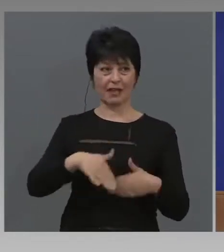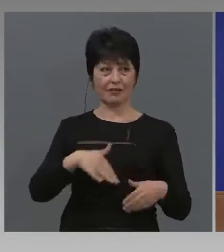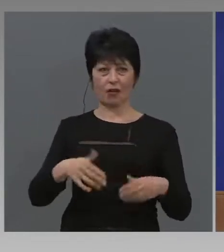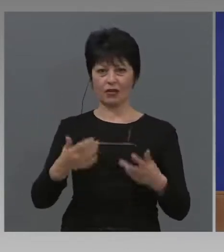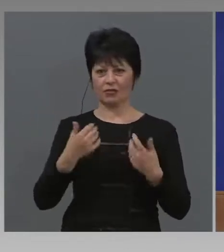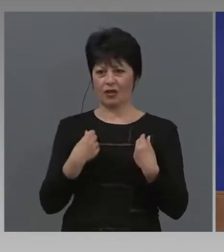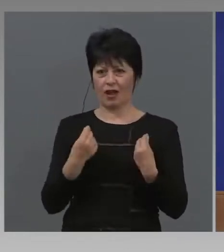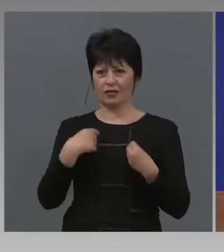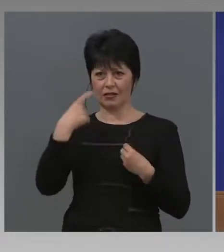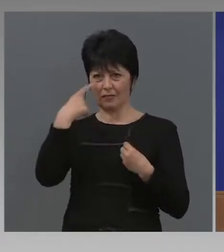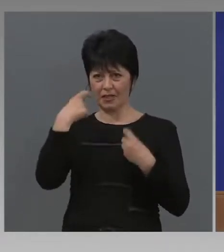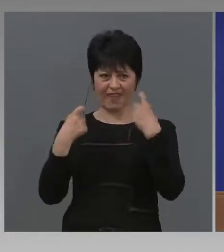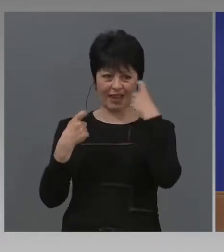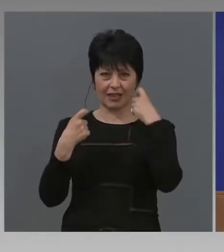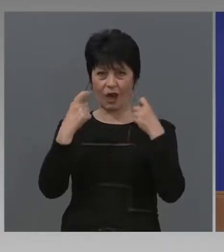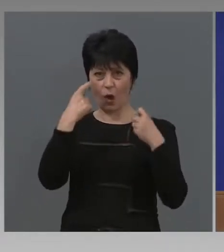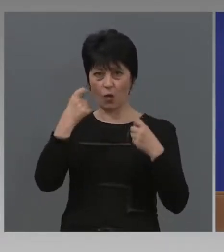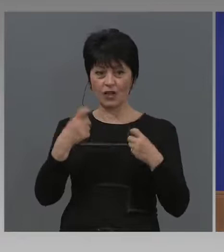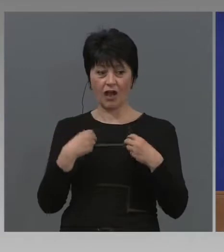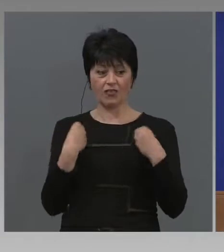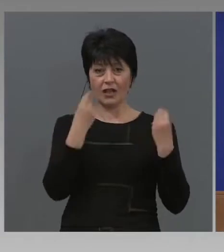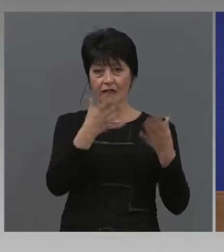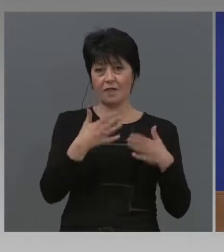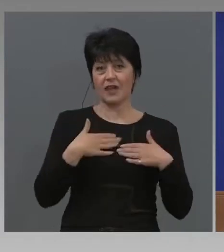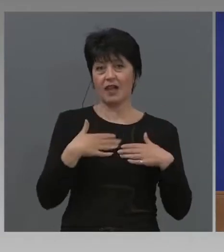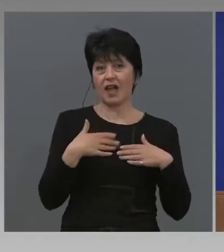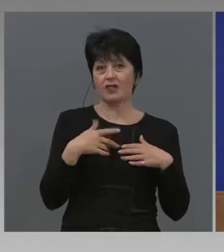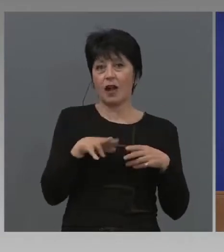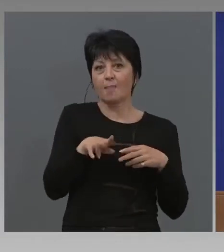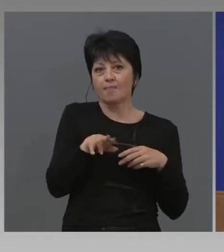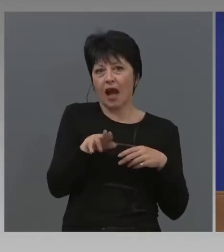очите, че даваме на нашите братя за първа линия.